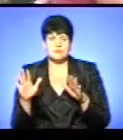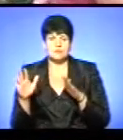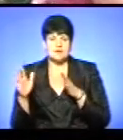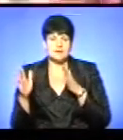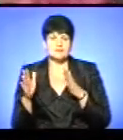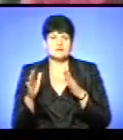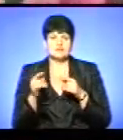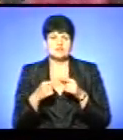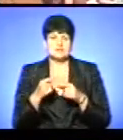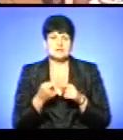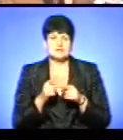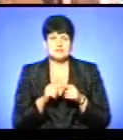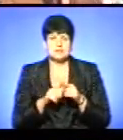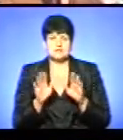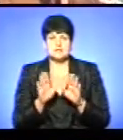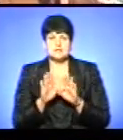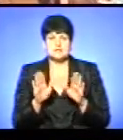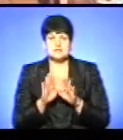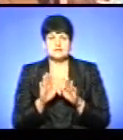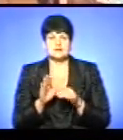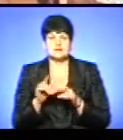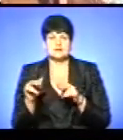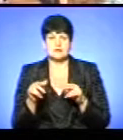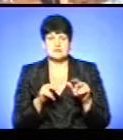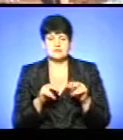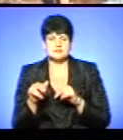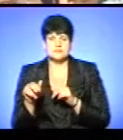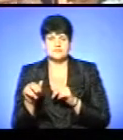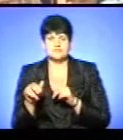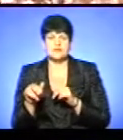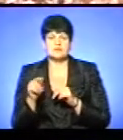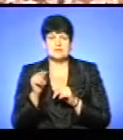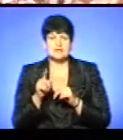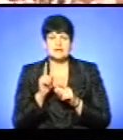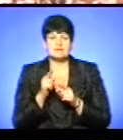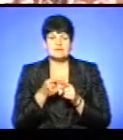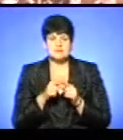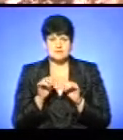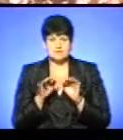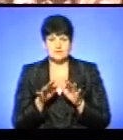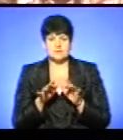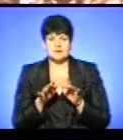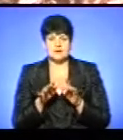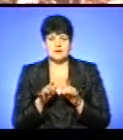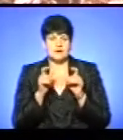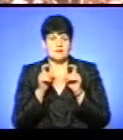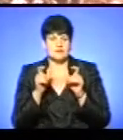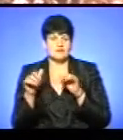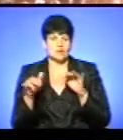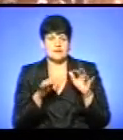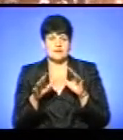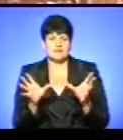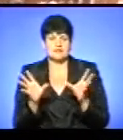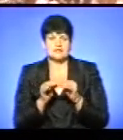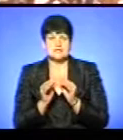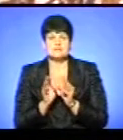через оці пісні, банці, танці, які ми знаємо, вони навіть в такий спосіб, голосливий, рухливий, вони єднаються в